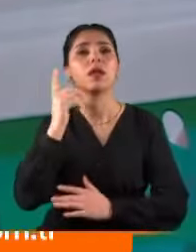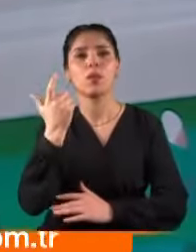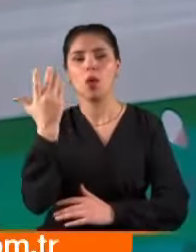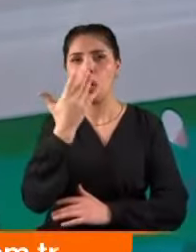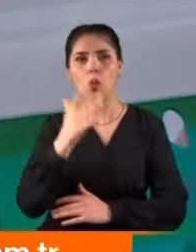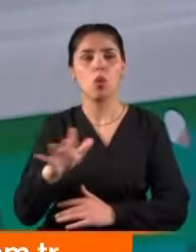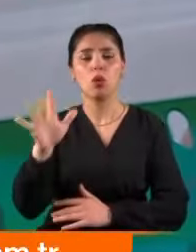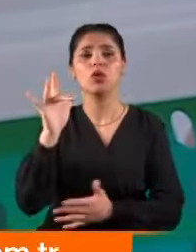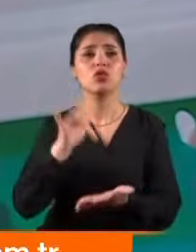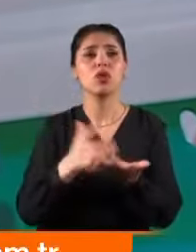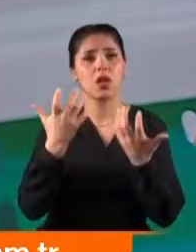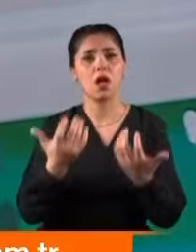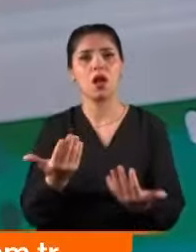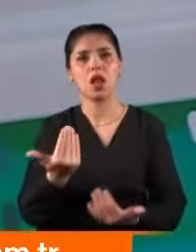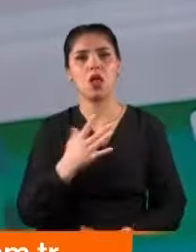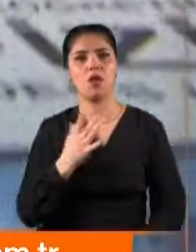ağır yaptırım bekliyor.